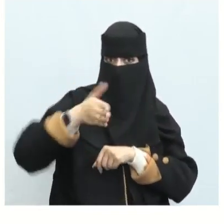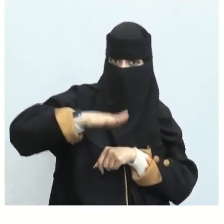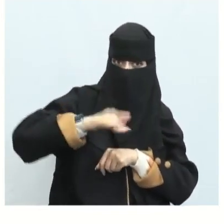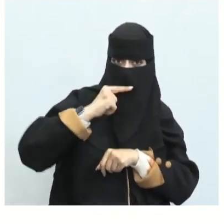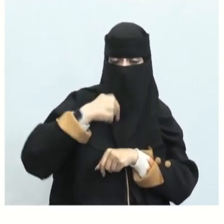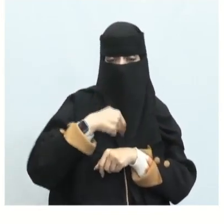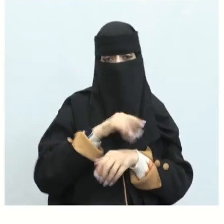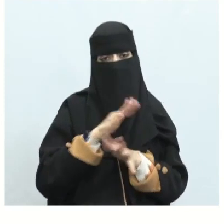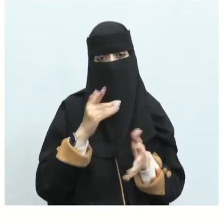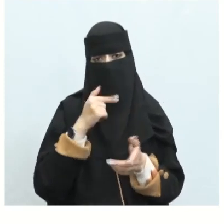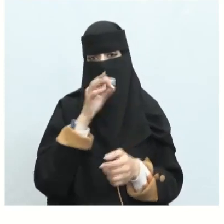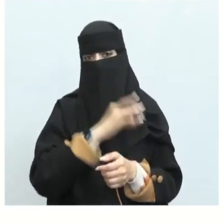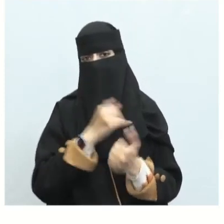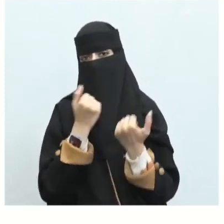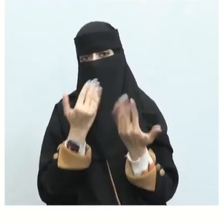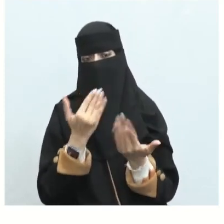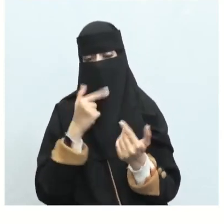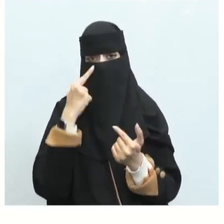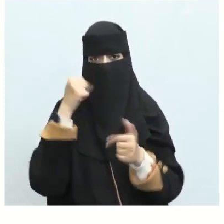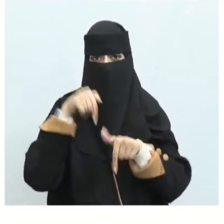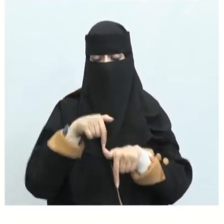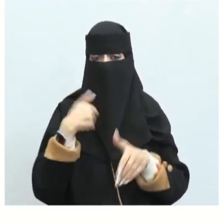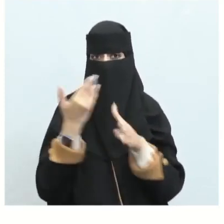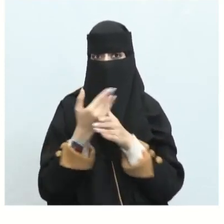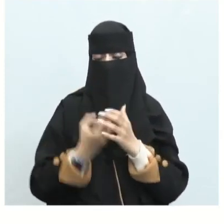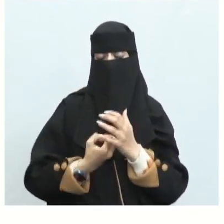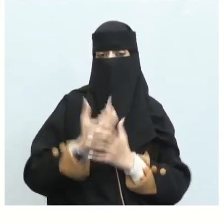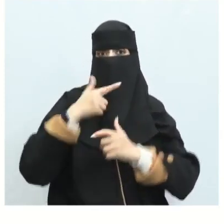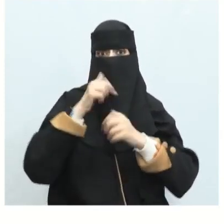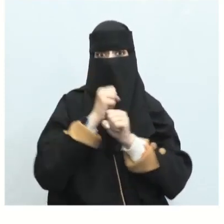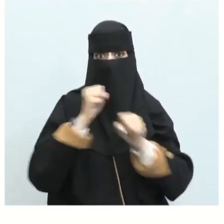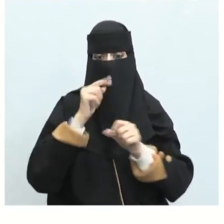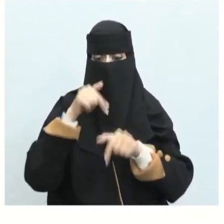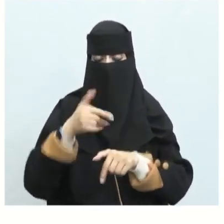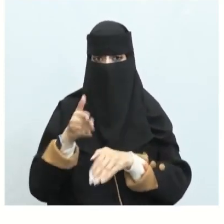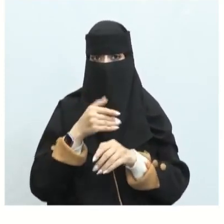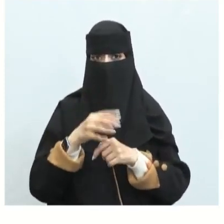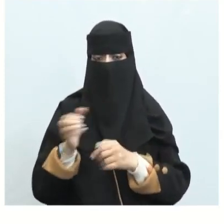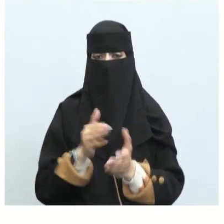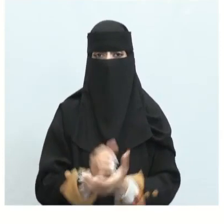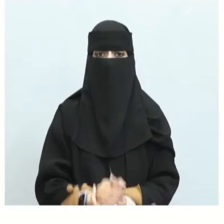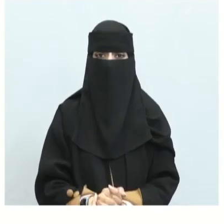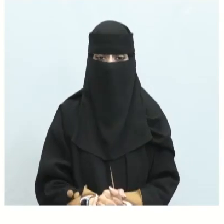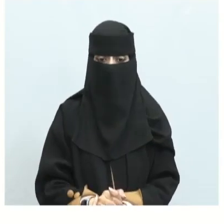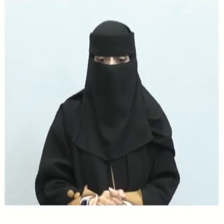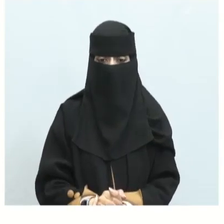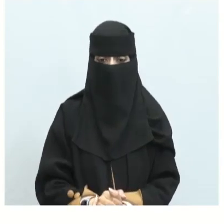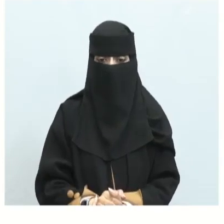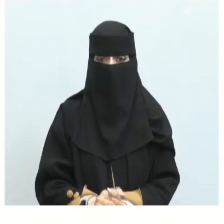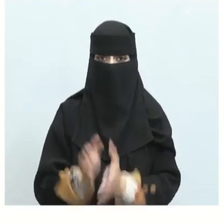فقدها وهذا أيضا تبين يعني سبب فجيعتها القوية لفقدها لسخر